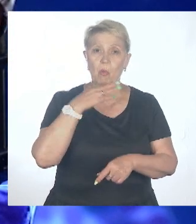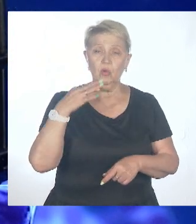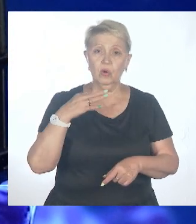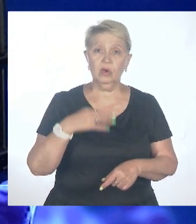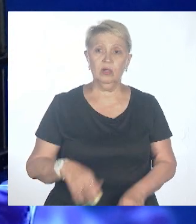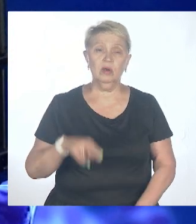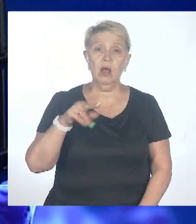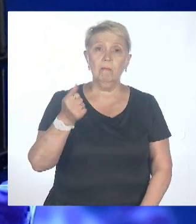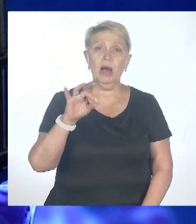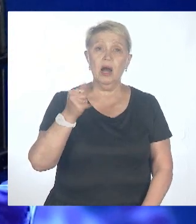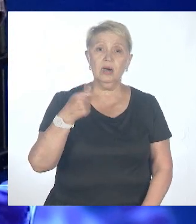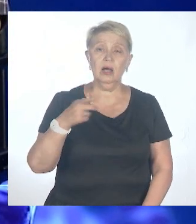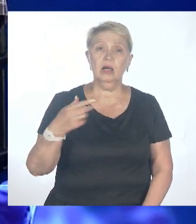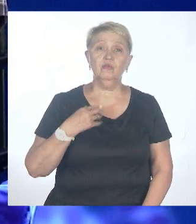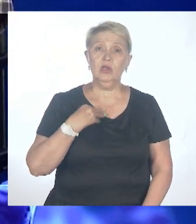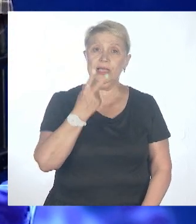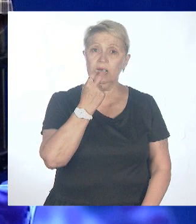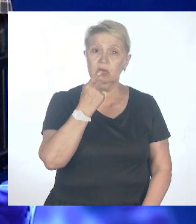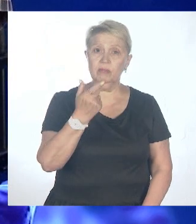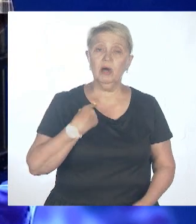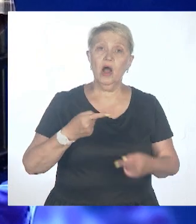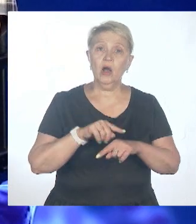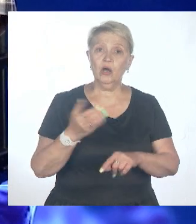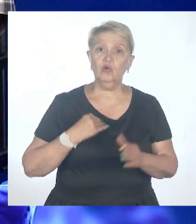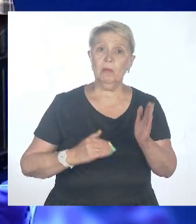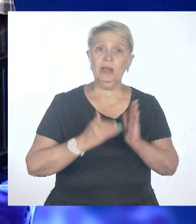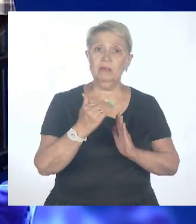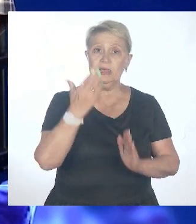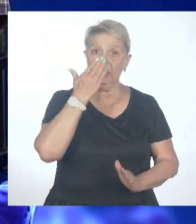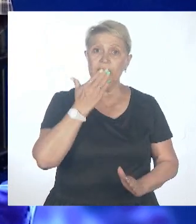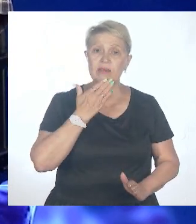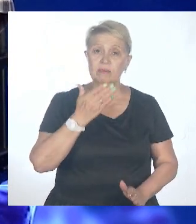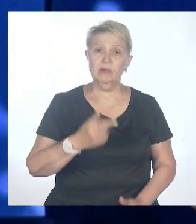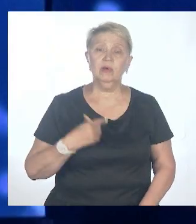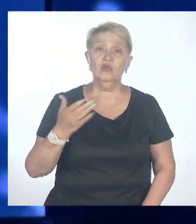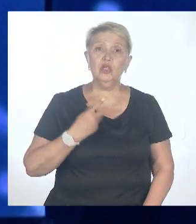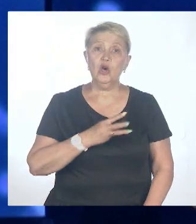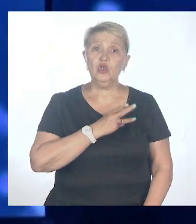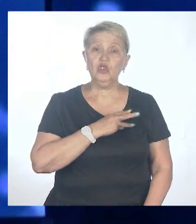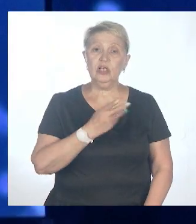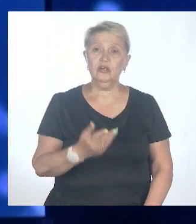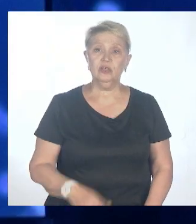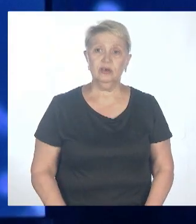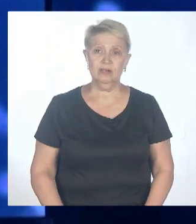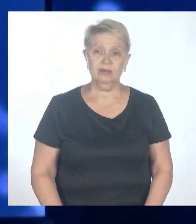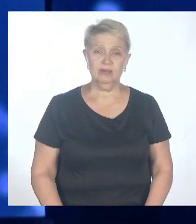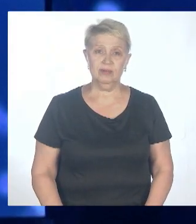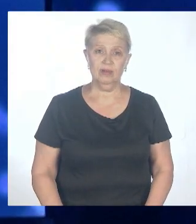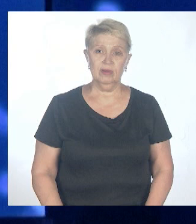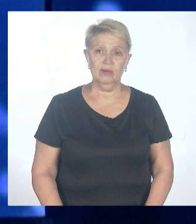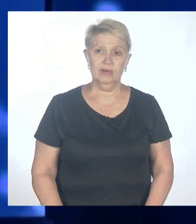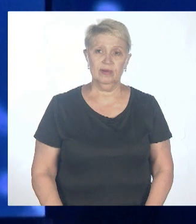поднимаются в основном летом. Как вы видите, на самом деле желающих на нас попитаться очень много.